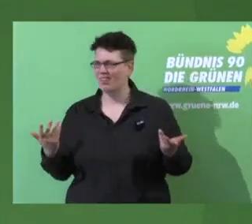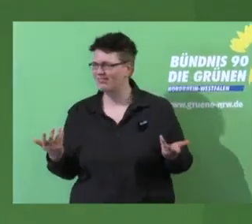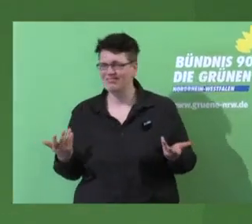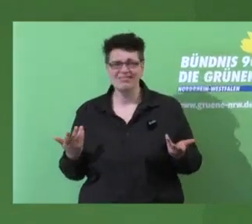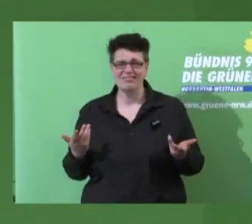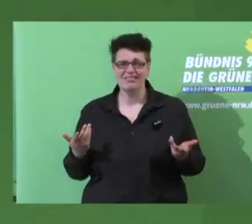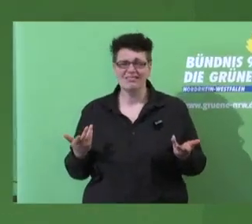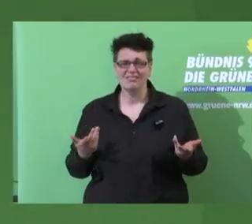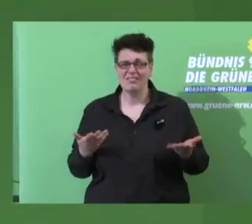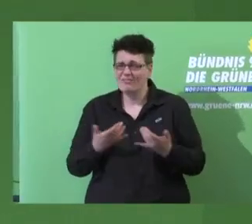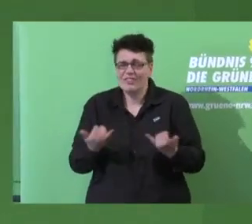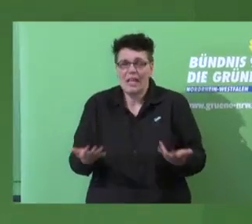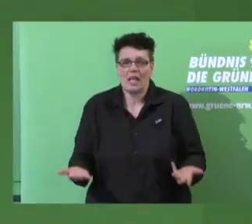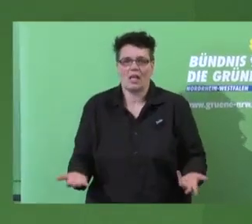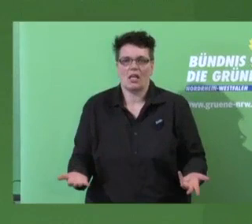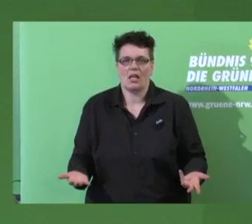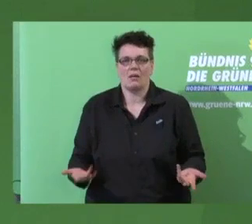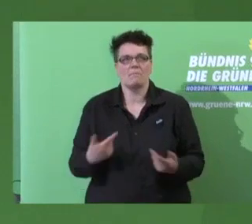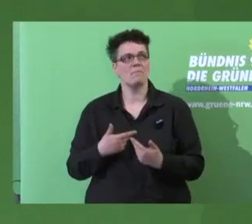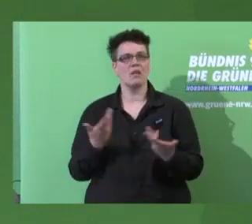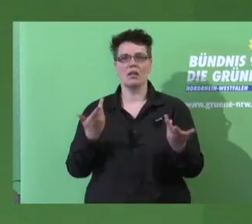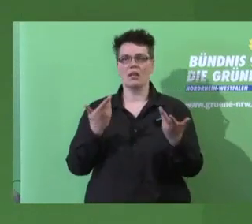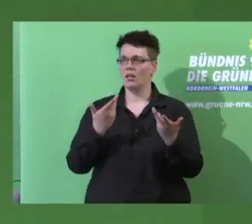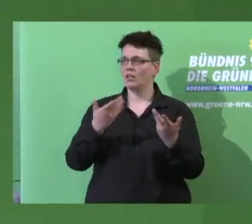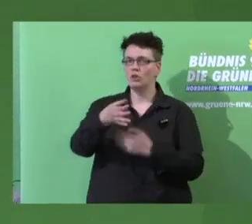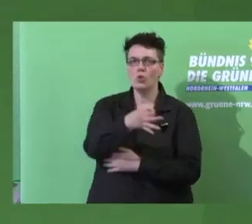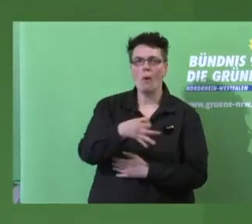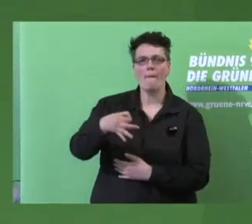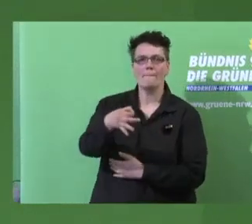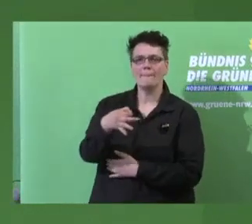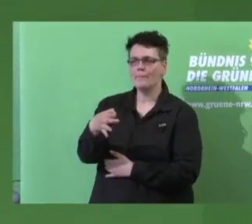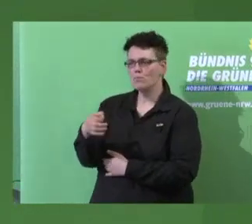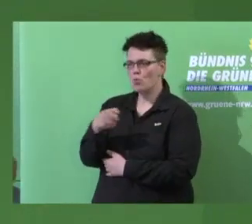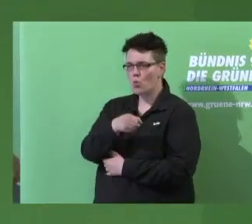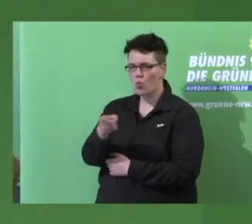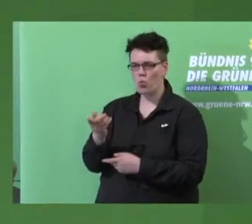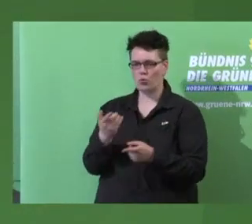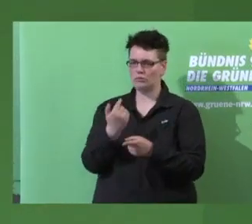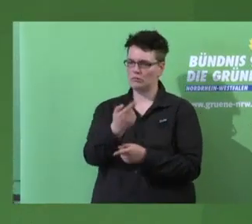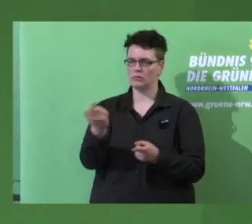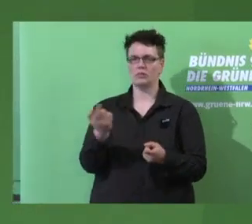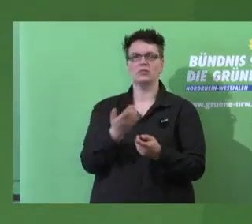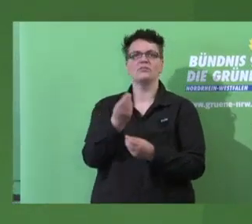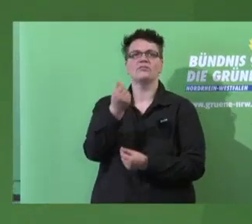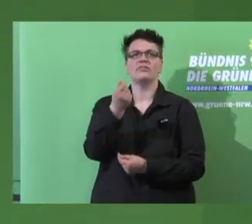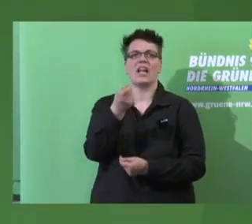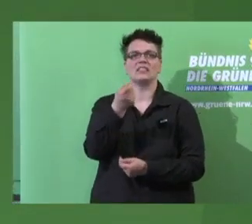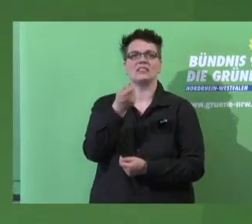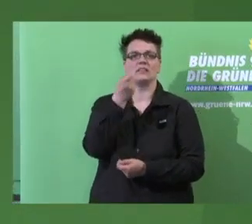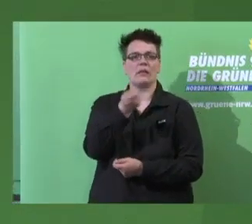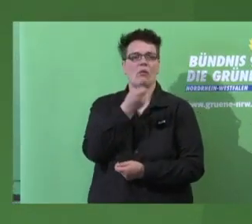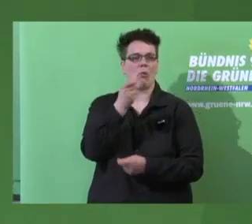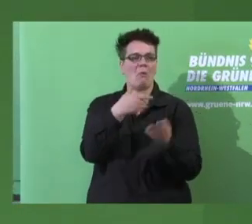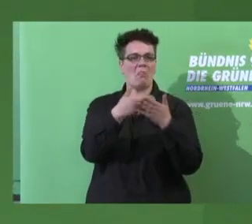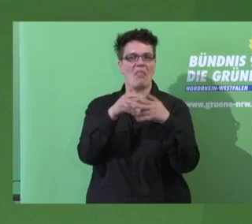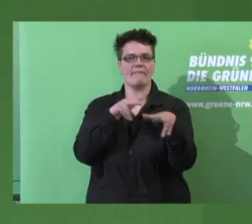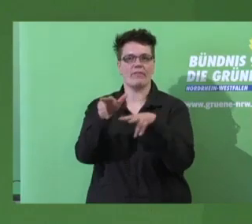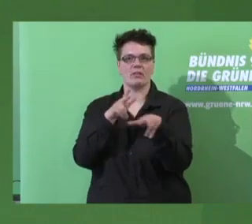Wie will ich den Kommunen die Möglichkeit geben zur Finanzierung ihres Nahverkehrs?